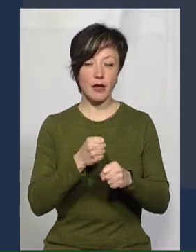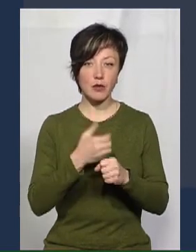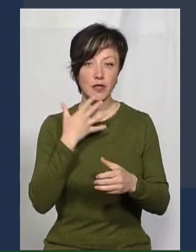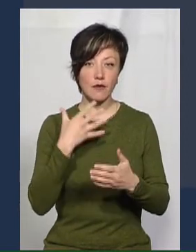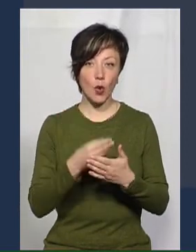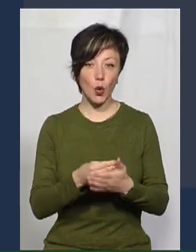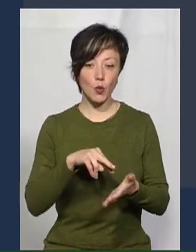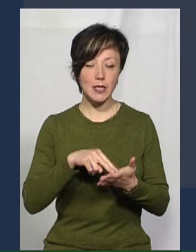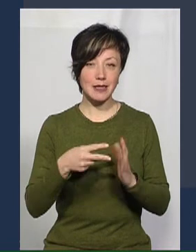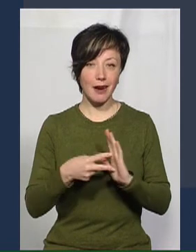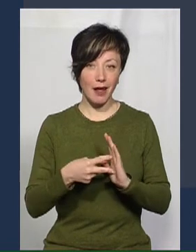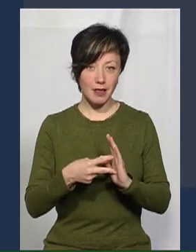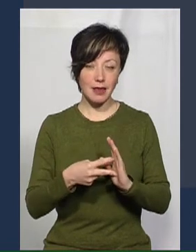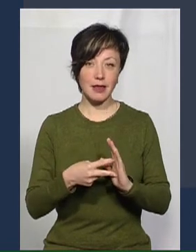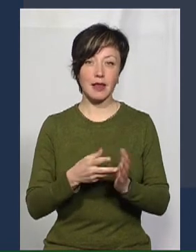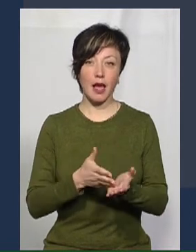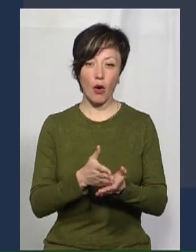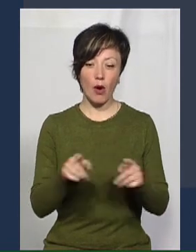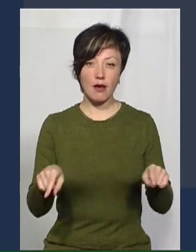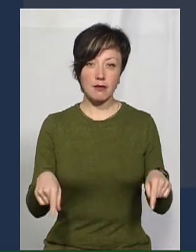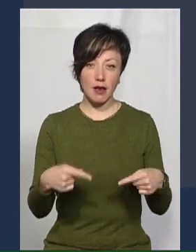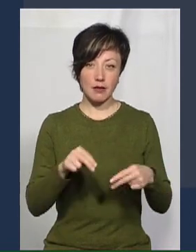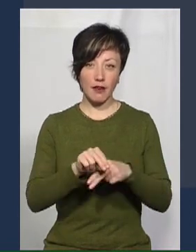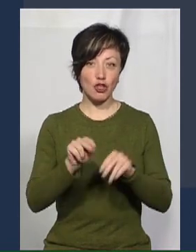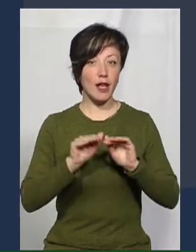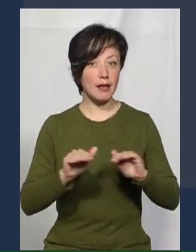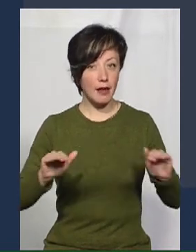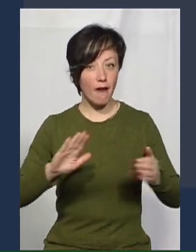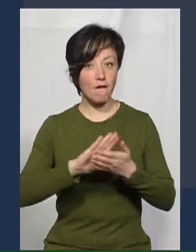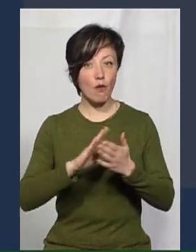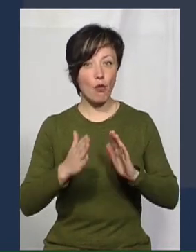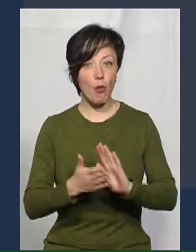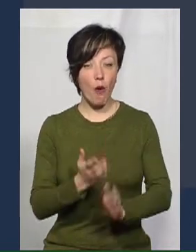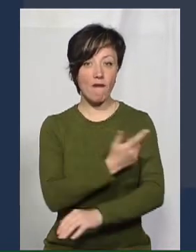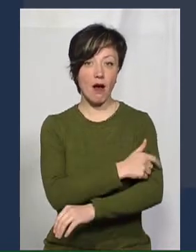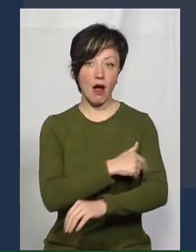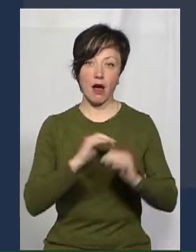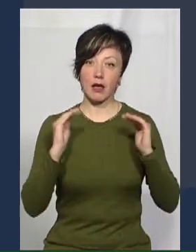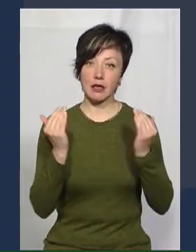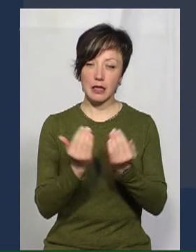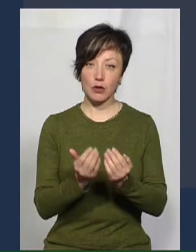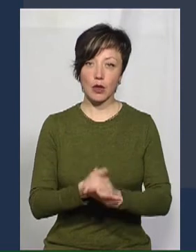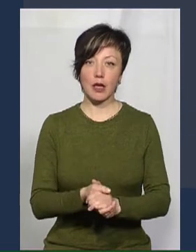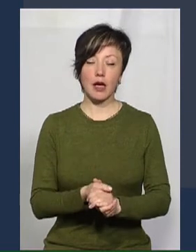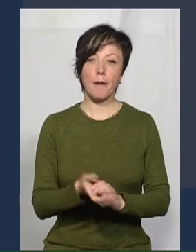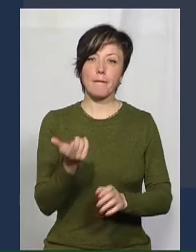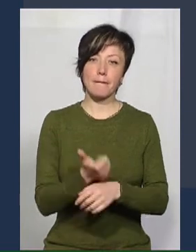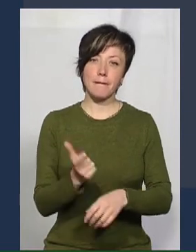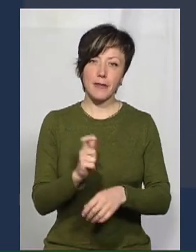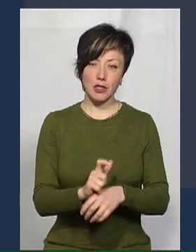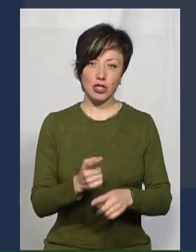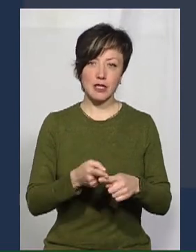свою стратегію організації навчання дітей в умовах карантину. Переважно це використання